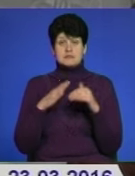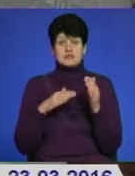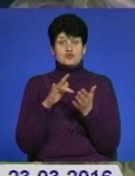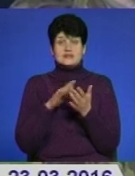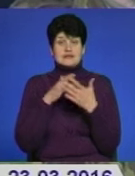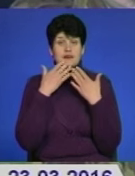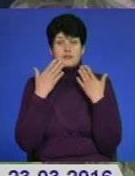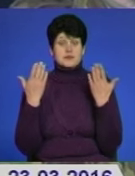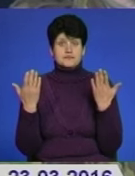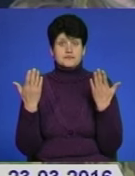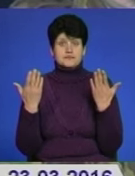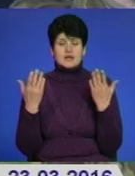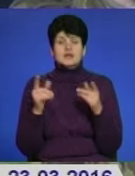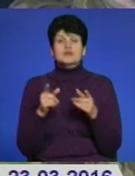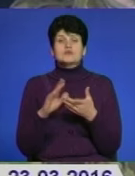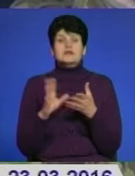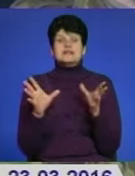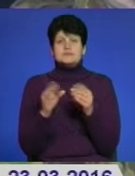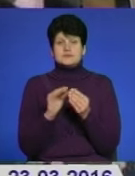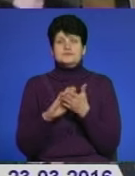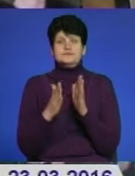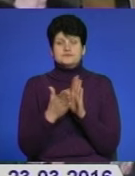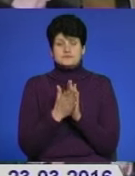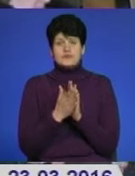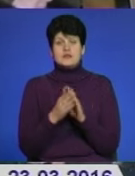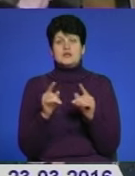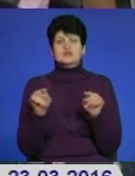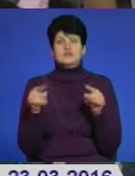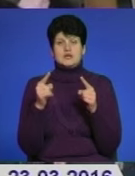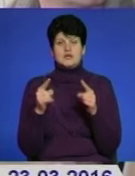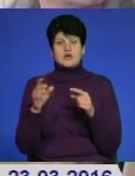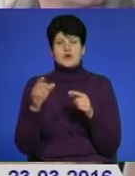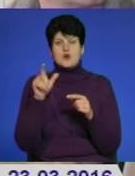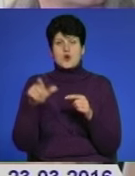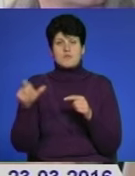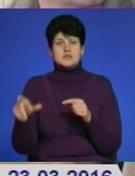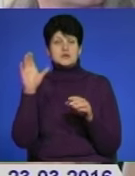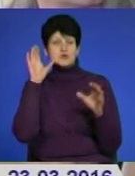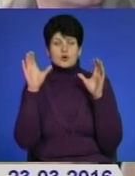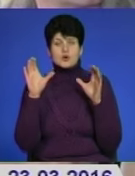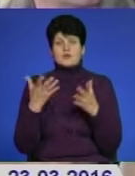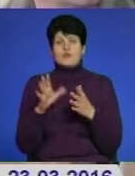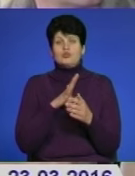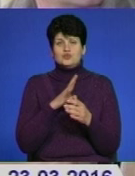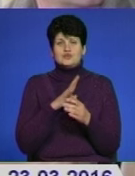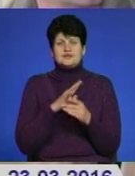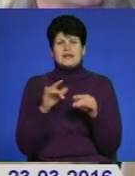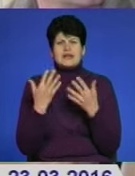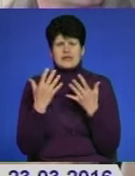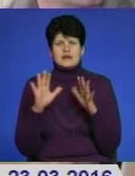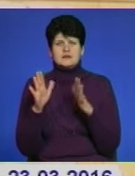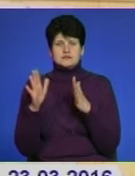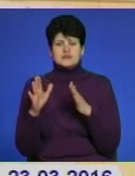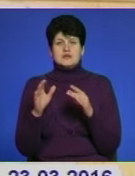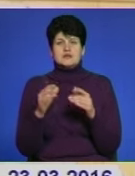немає. Аби дійти спільного рішення, ініціювали в селищі громадські слухання. Власне, були висунуті кілька варіантів забудови